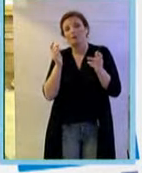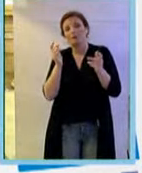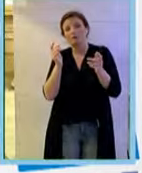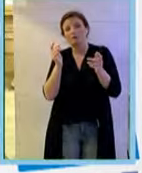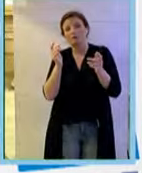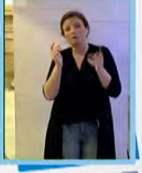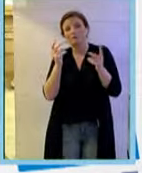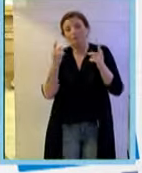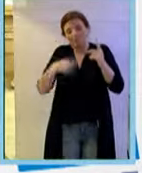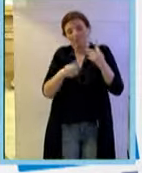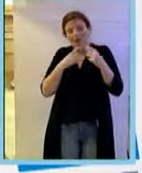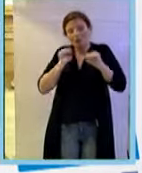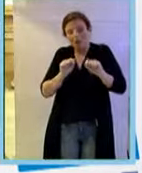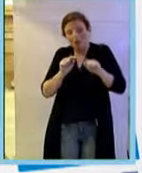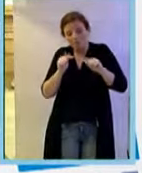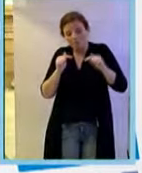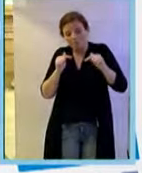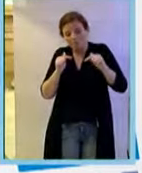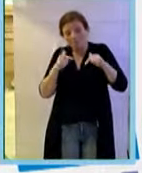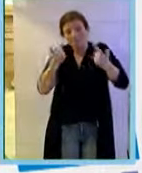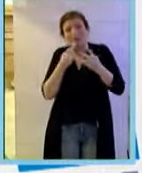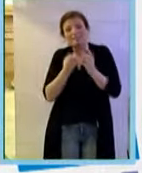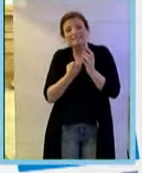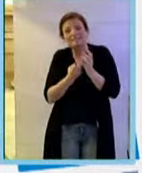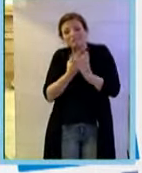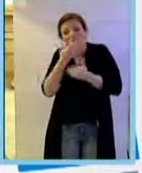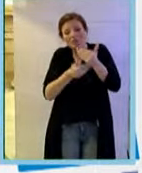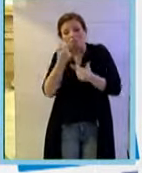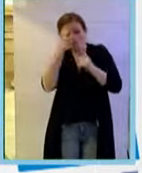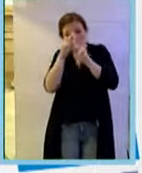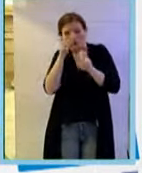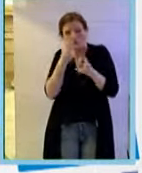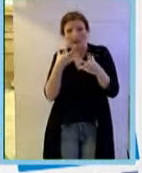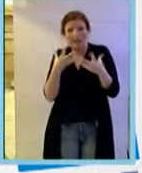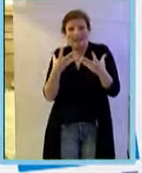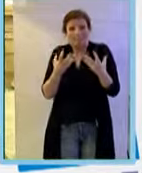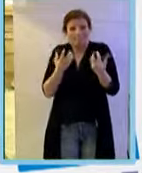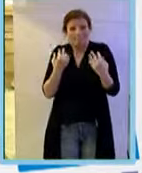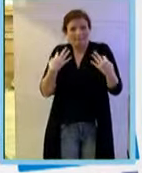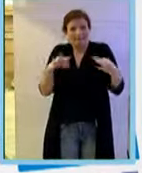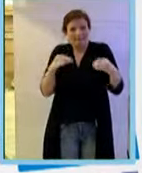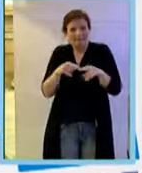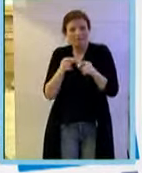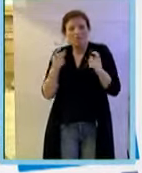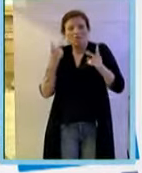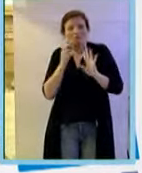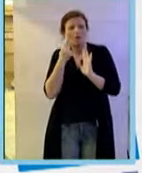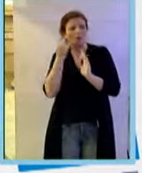può indurre questo sviluppo neuronale intenso. Questa è un'osservazione importante, ma non